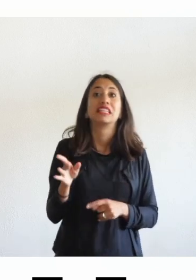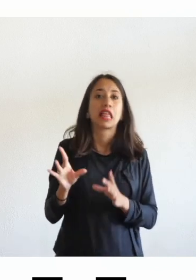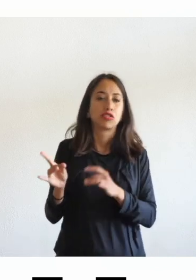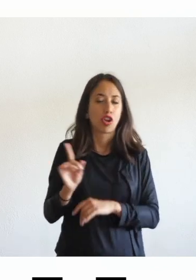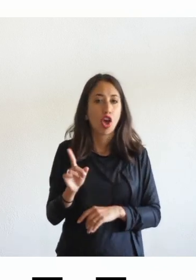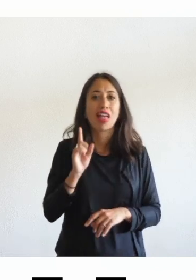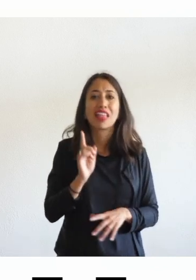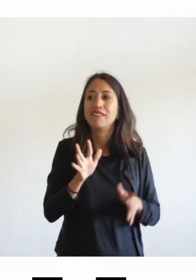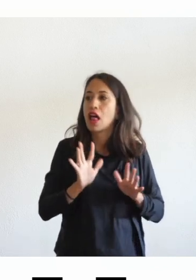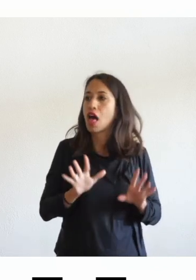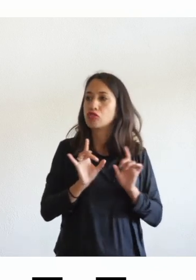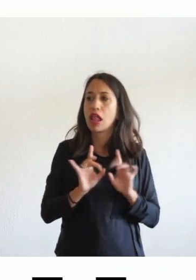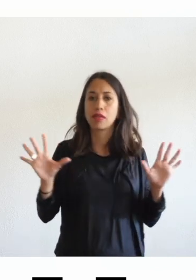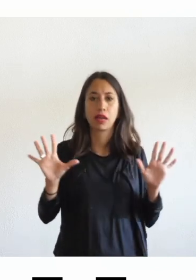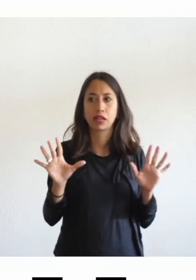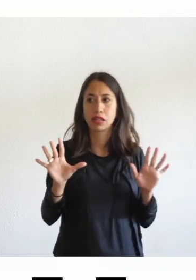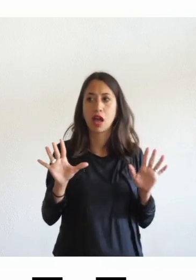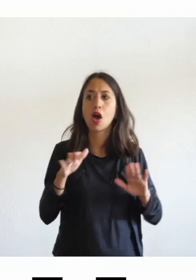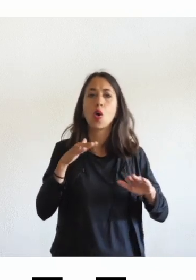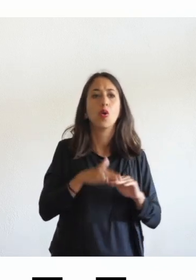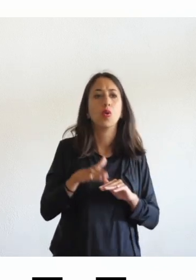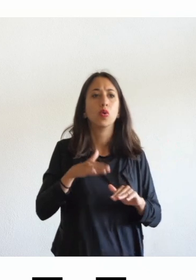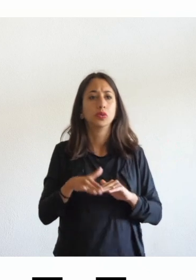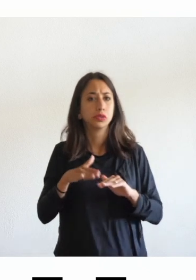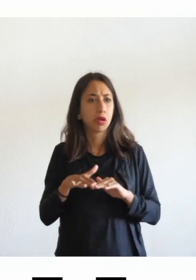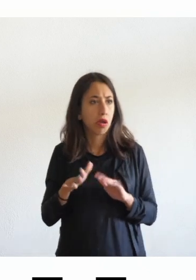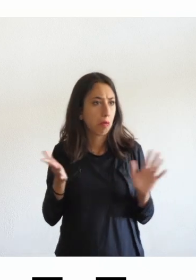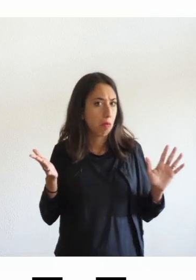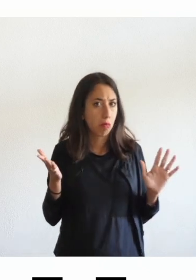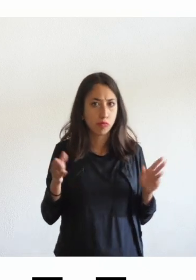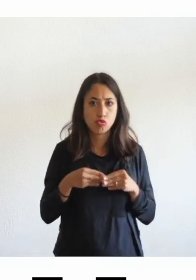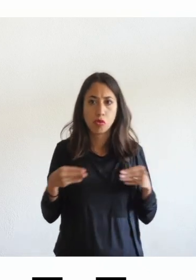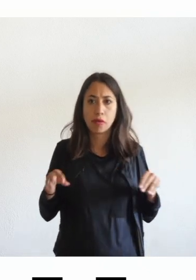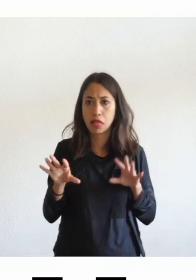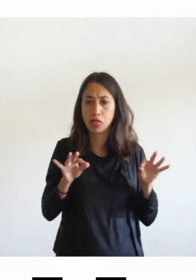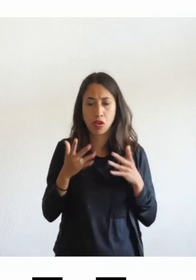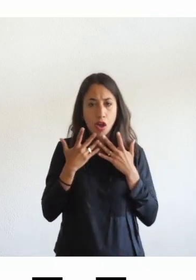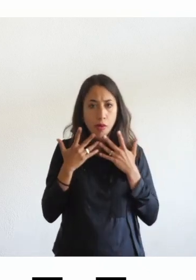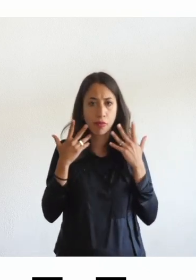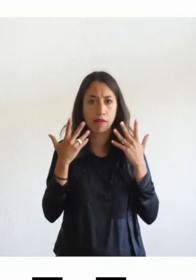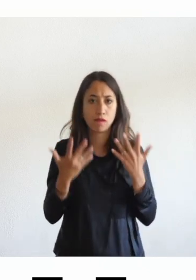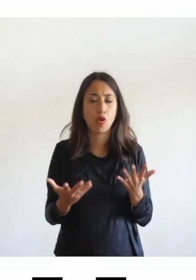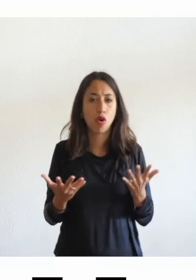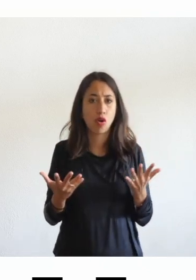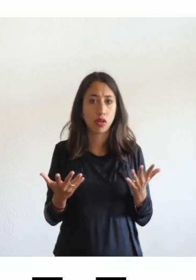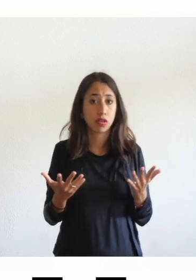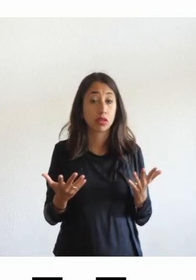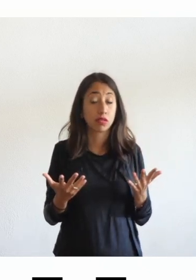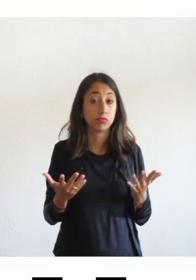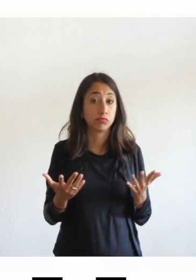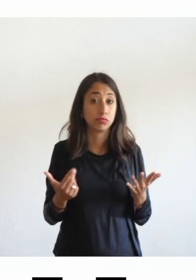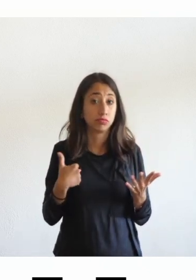lasciare libertà alle persone di usare il proprio strumento come è sempre